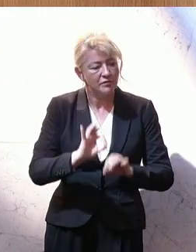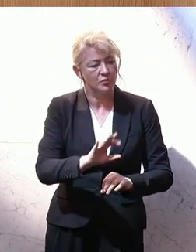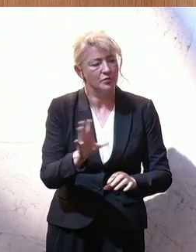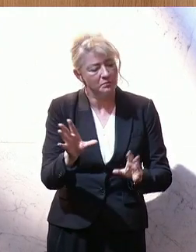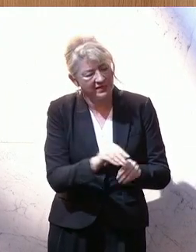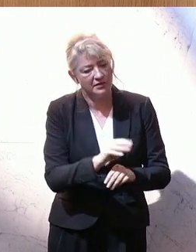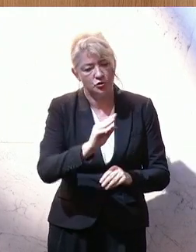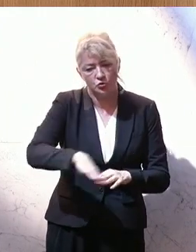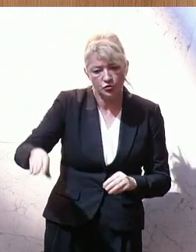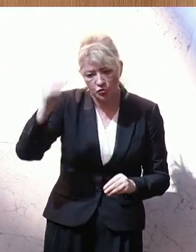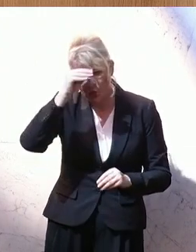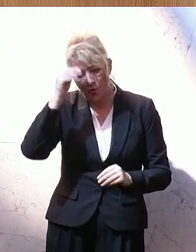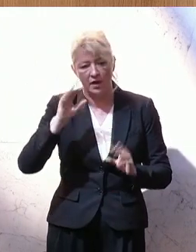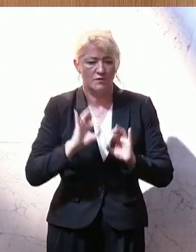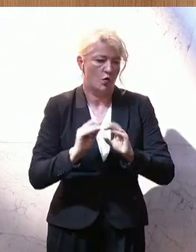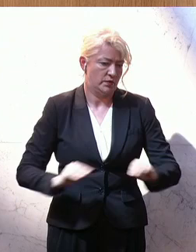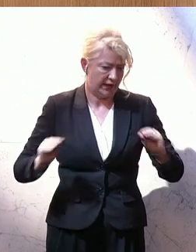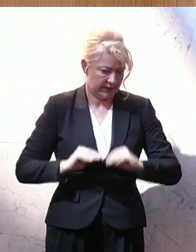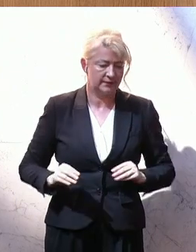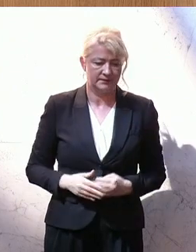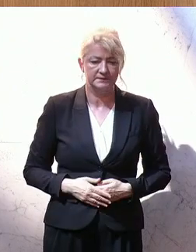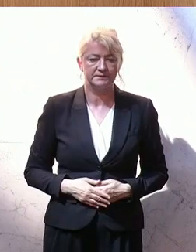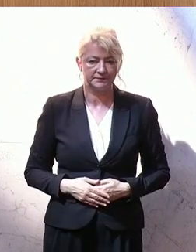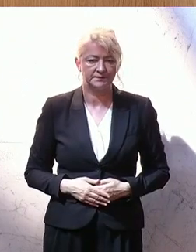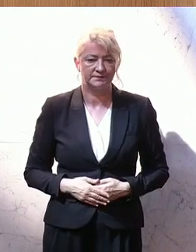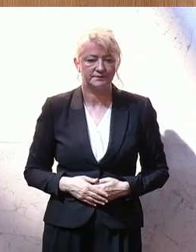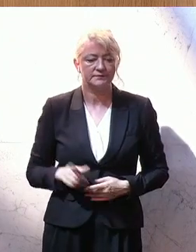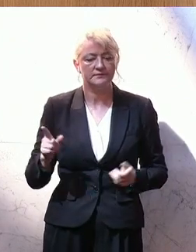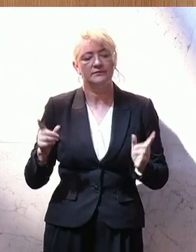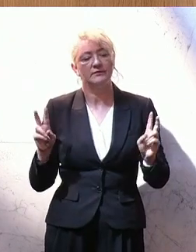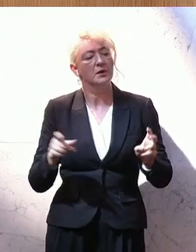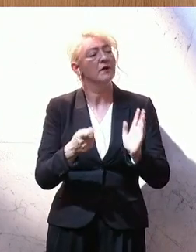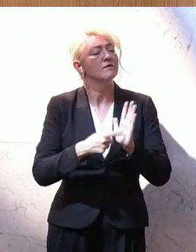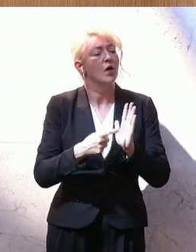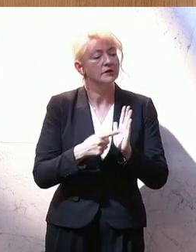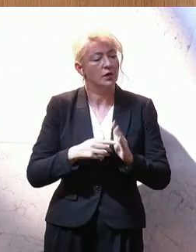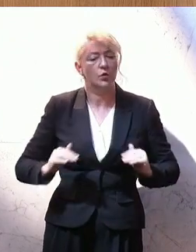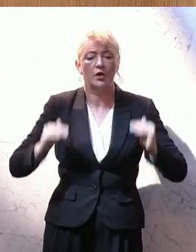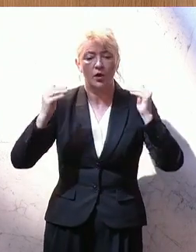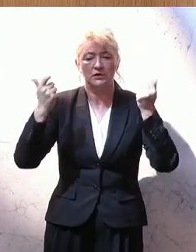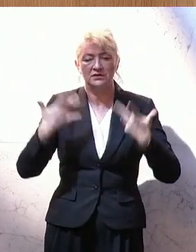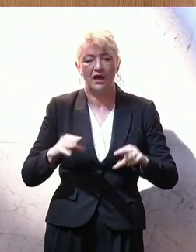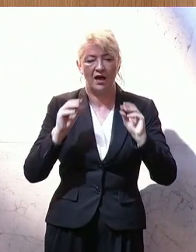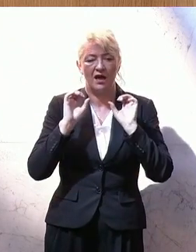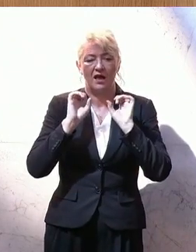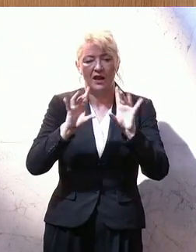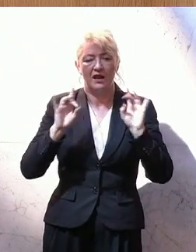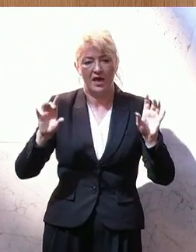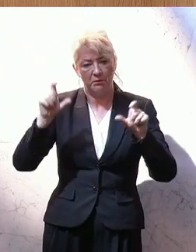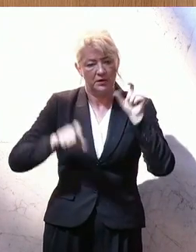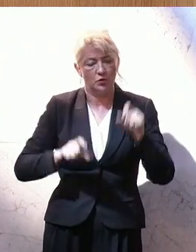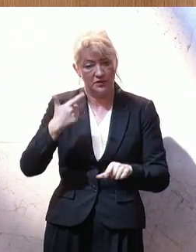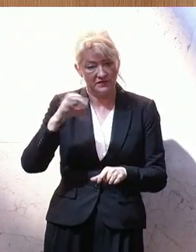den Schülerinnen und Schülern für den Unterricht. Und hier kurz zur Forderung nach einer Erhöhung der Zahl der Lehrpersonen um 20